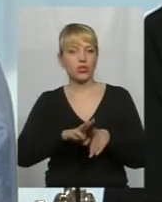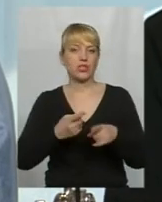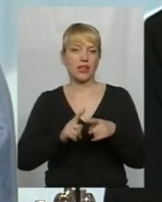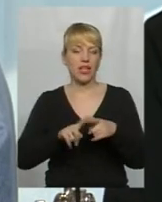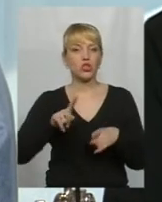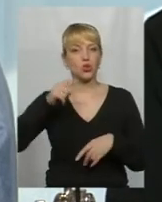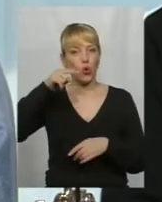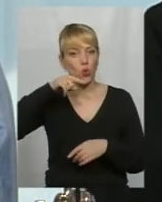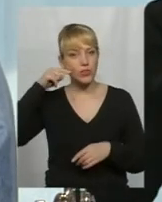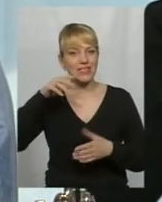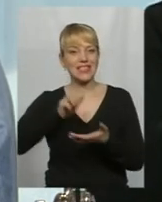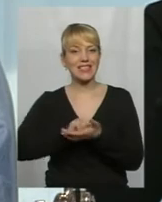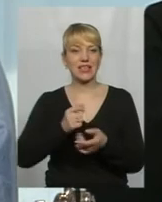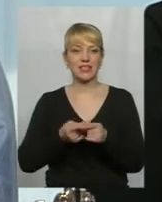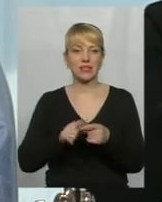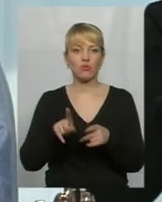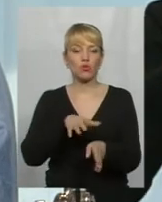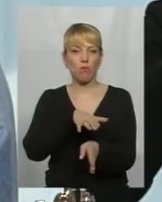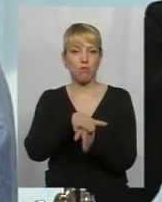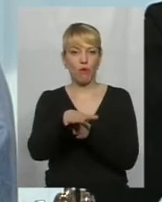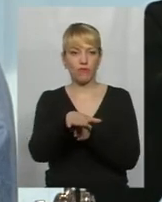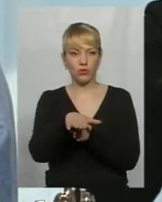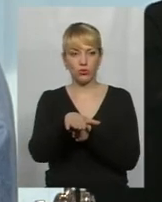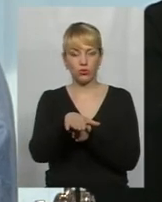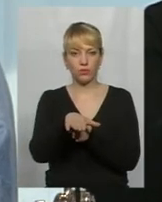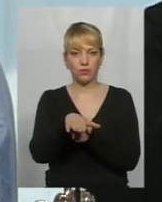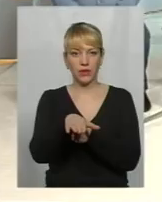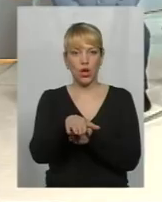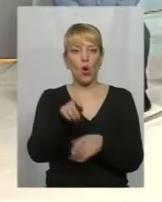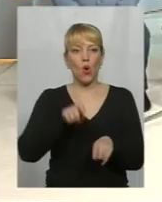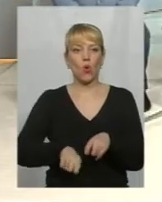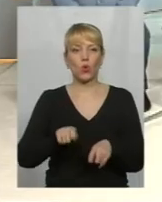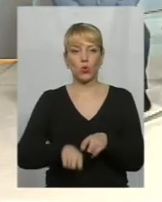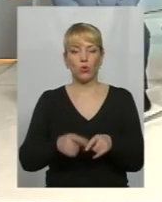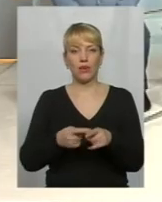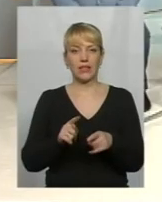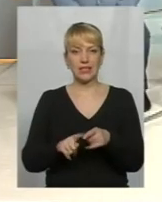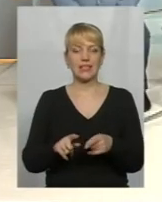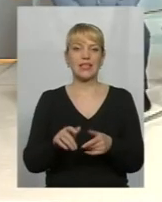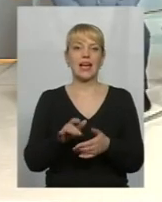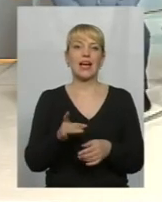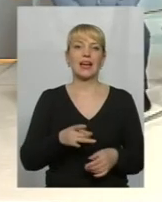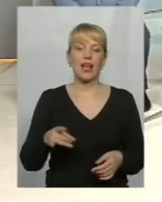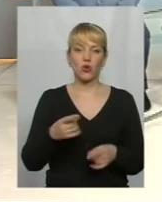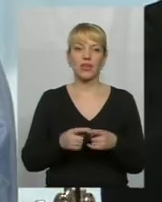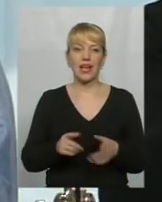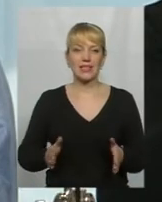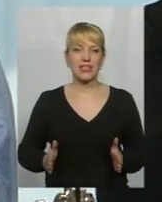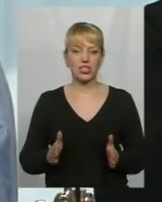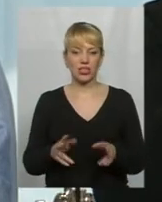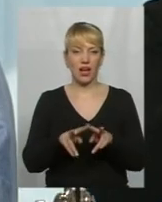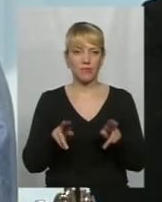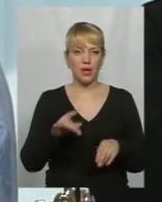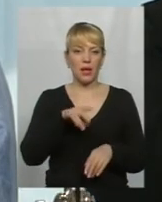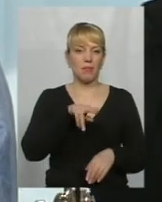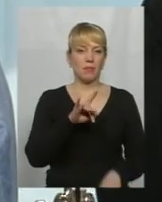зайнялася тим, щоб повністю, ну, скажімо так, контролювати ці окремі райони. А це шлях до Придністров'я цих